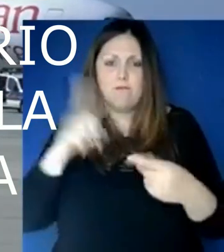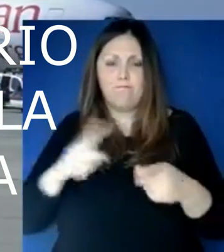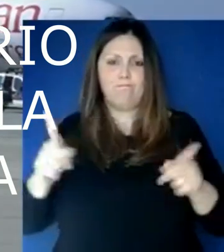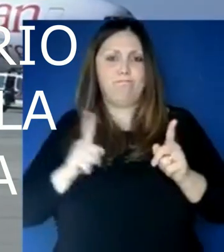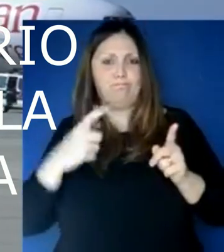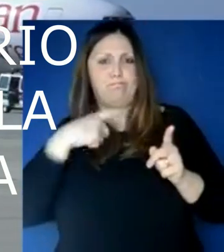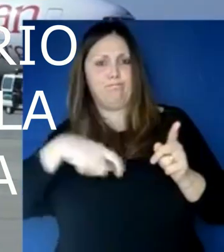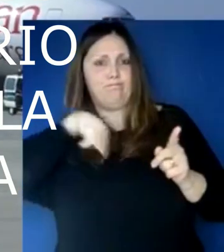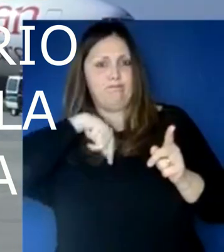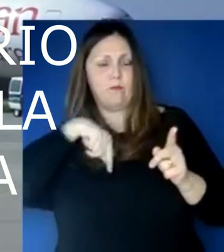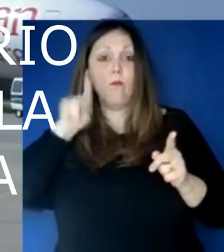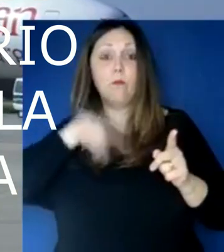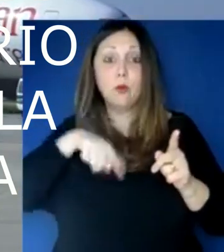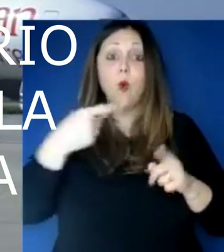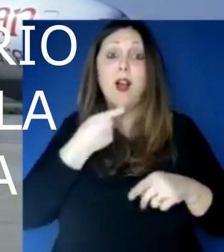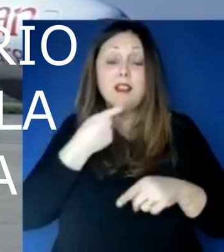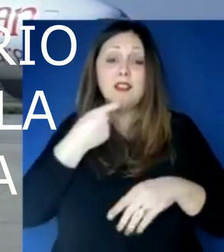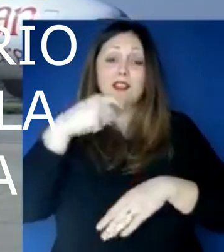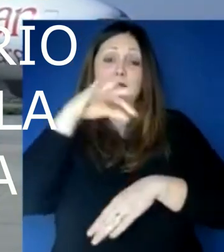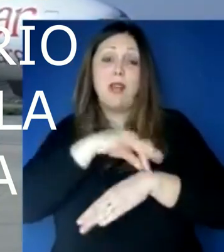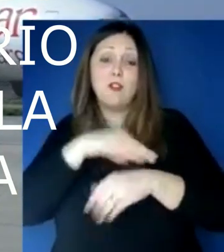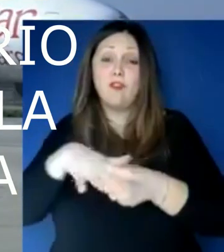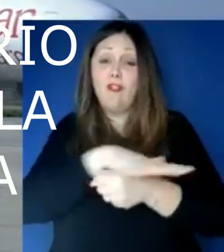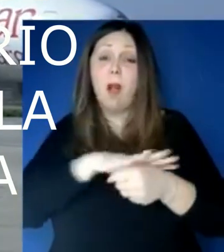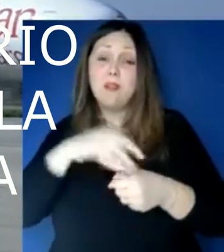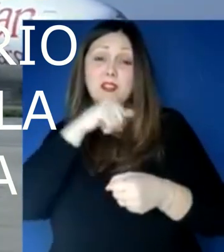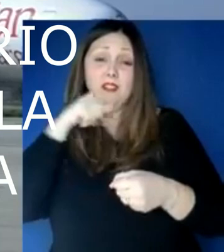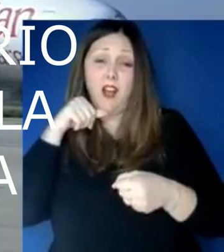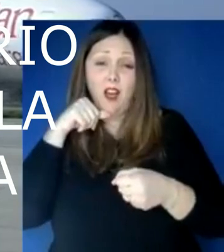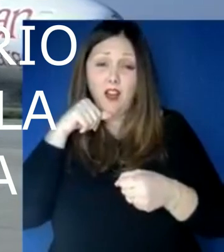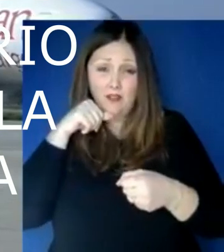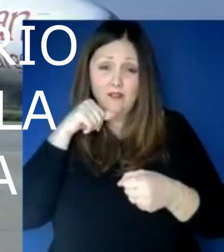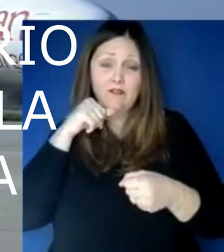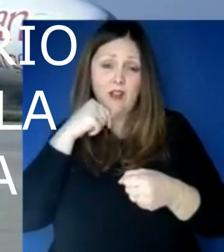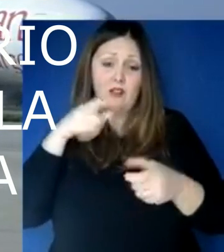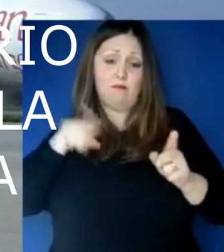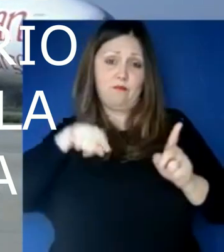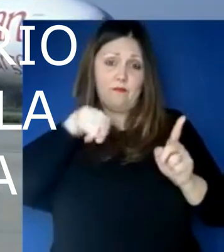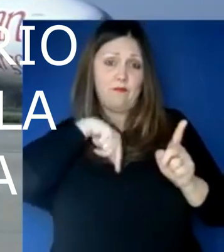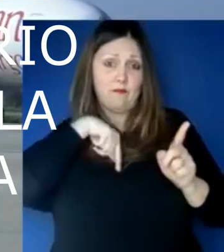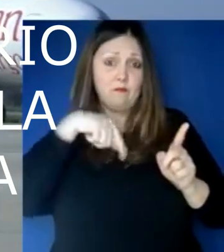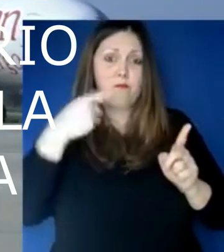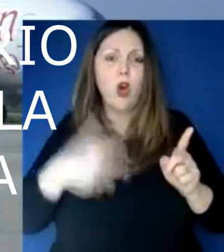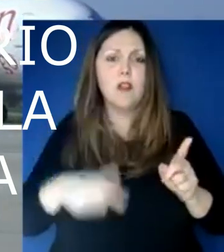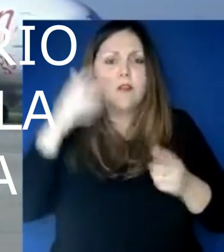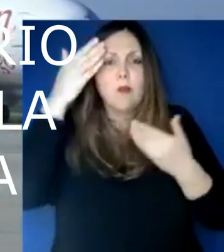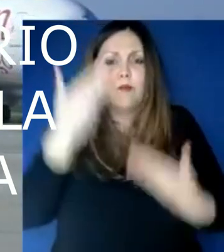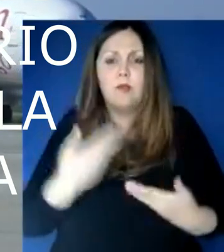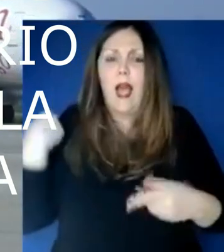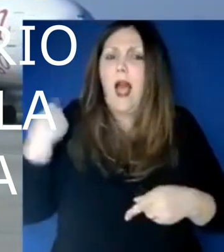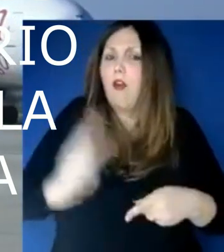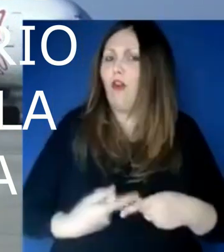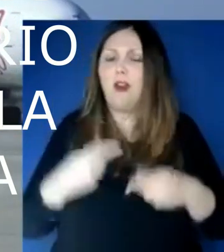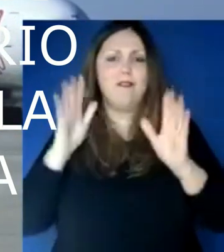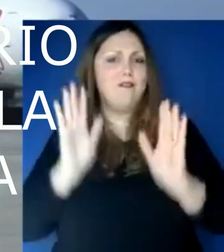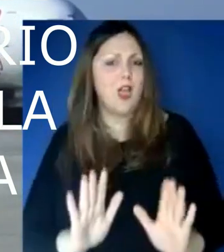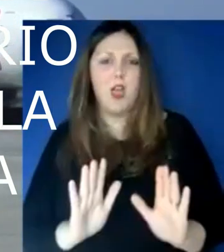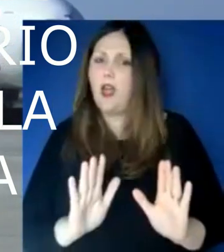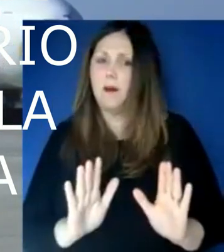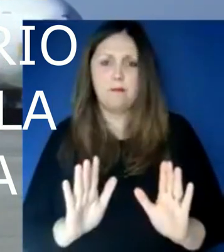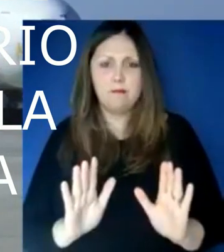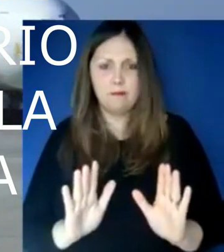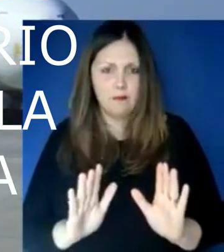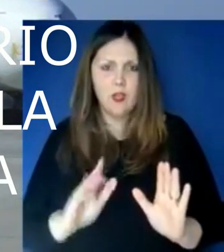fermi, stanno lavorando per telefono e questo lavoro telefonico